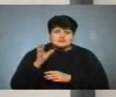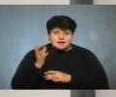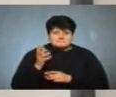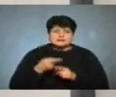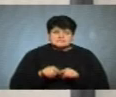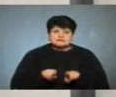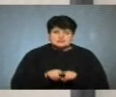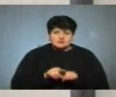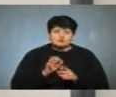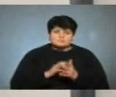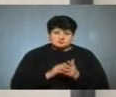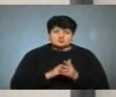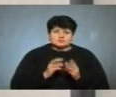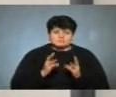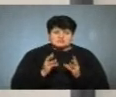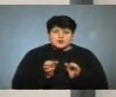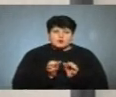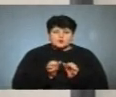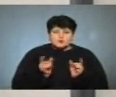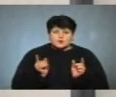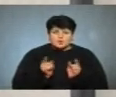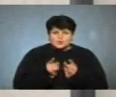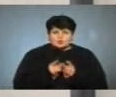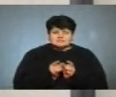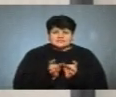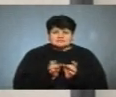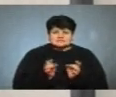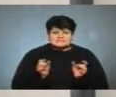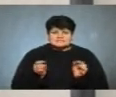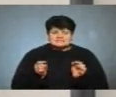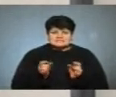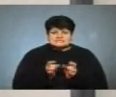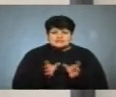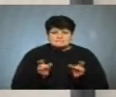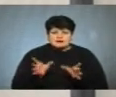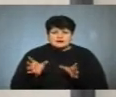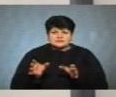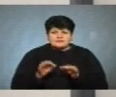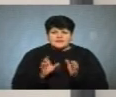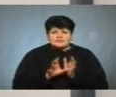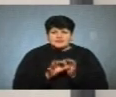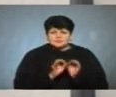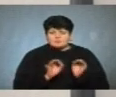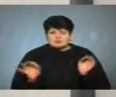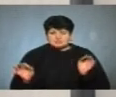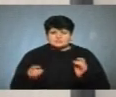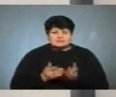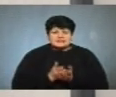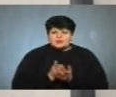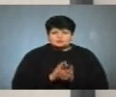може бути теж причиною пожеж. Коротке замикання електромережі. Якщо електромережа несправна, якщо вона давно не